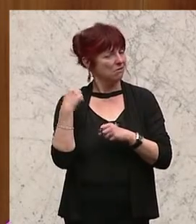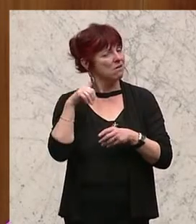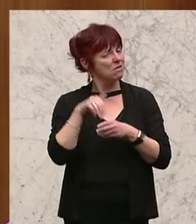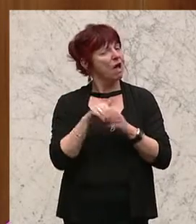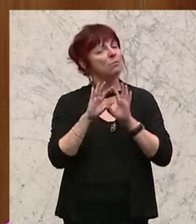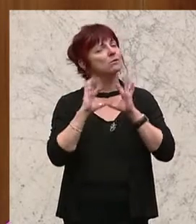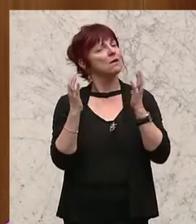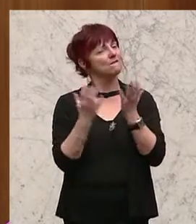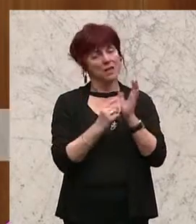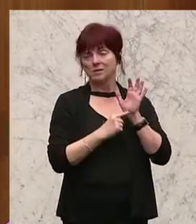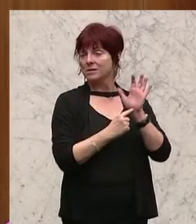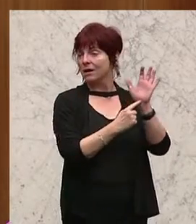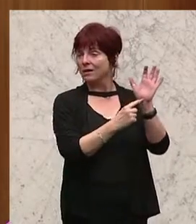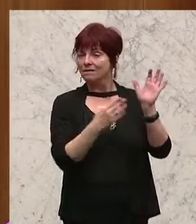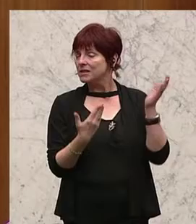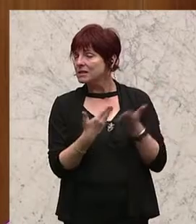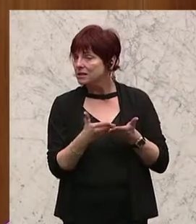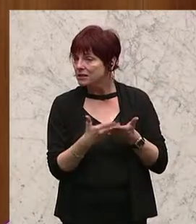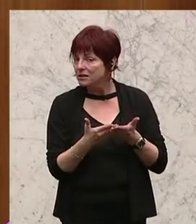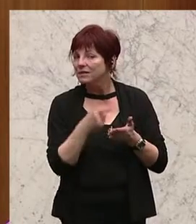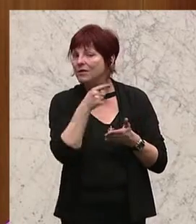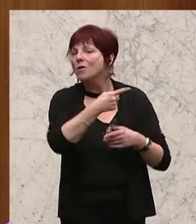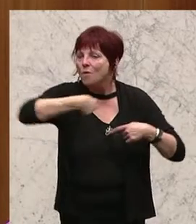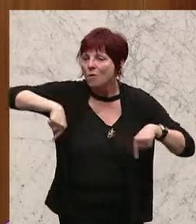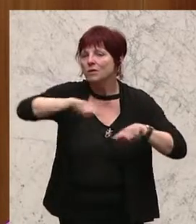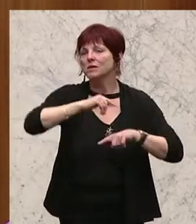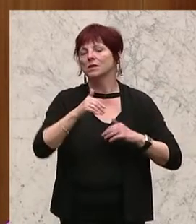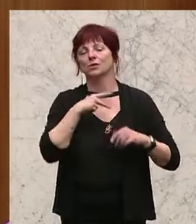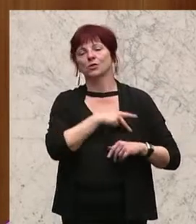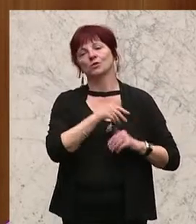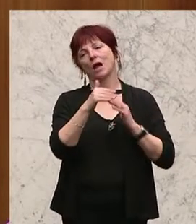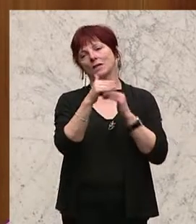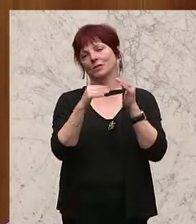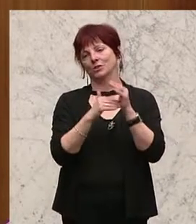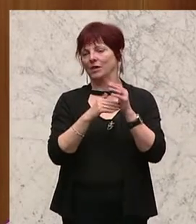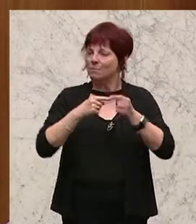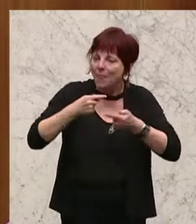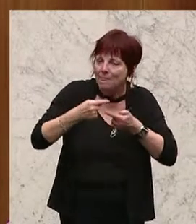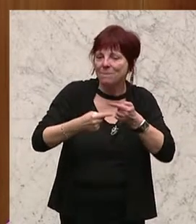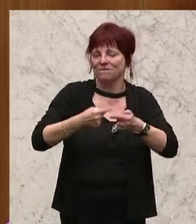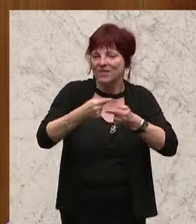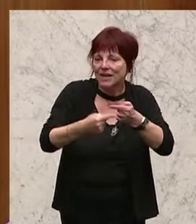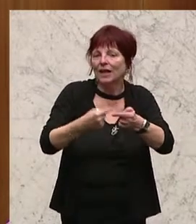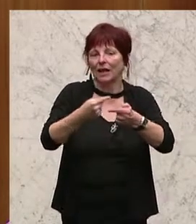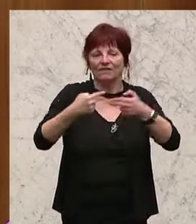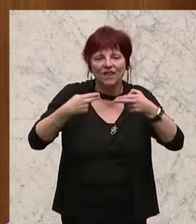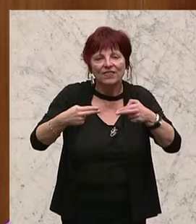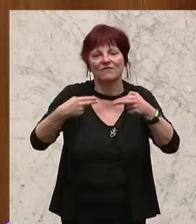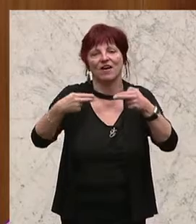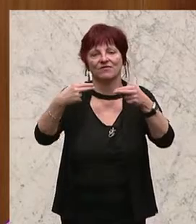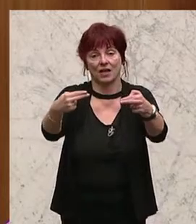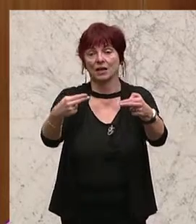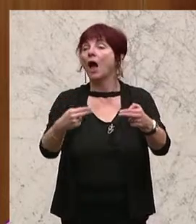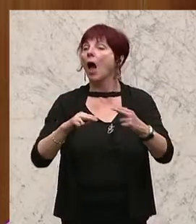Sozialsystem haben, dass wir jeden Tag weiterentwickeln, den Bedingungen anpassen. Und